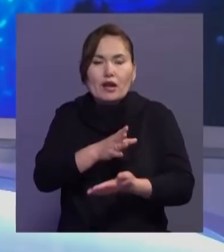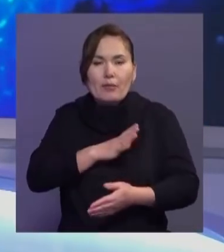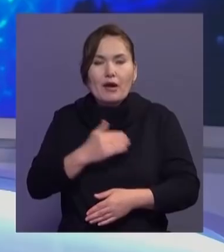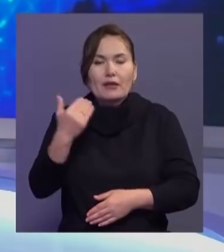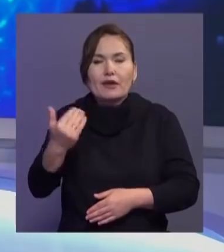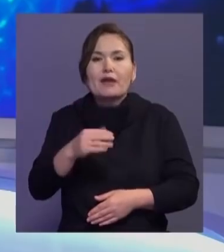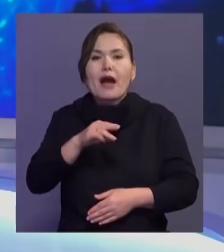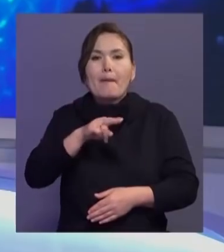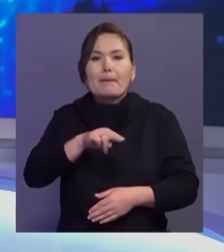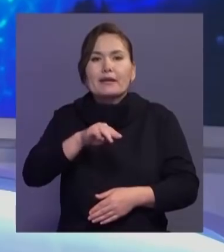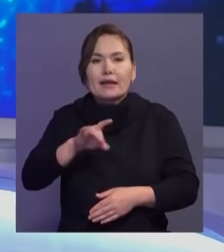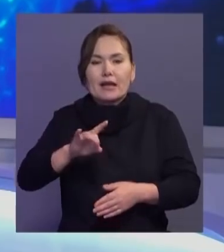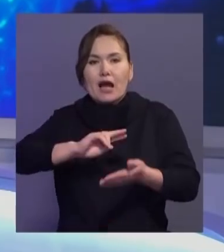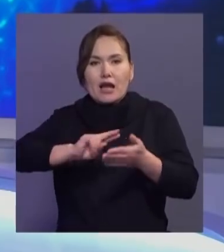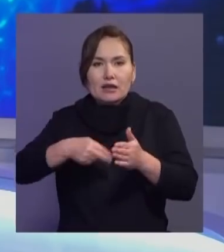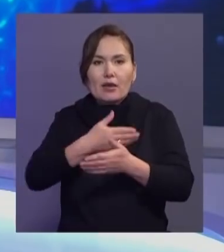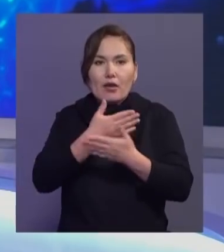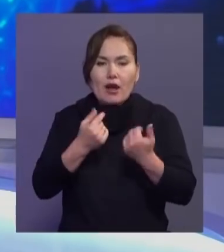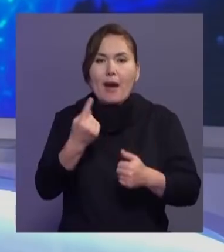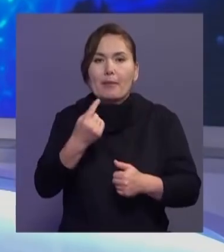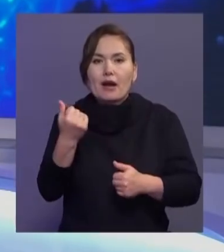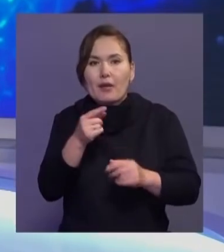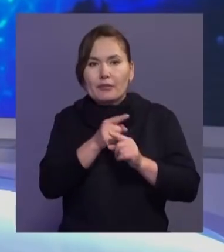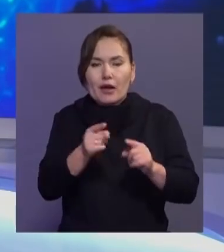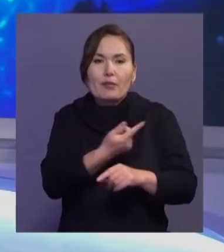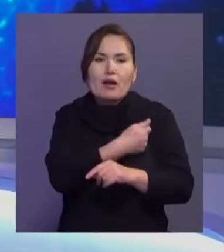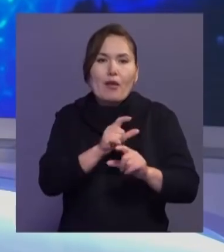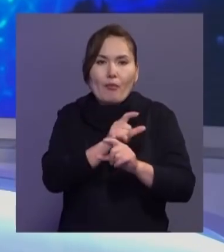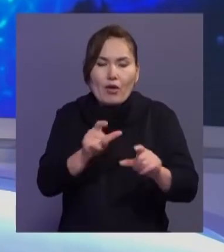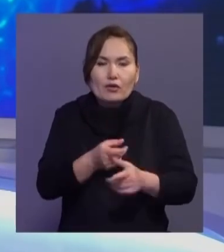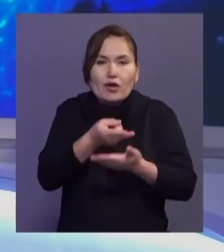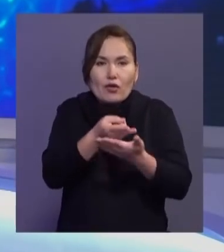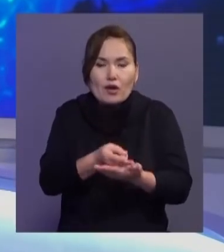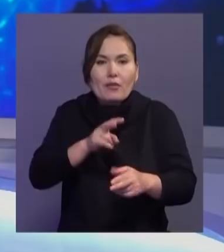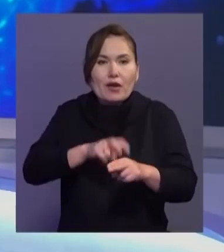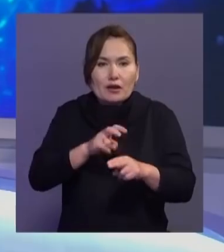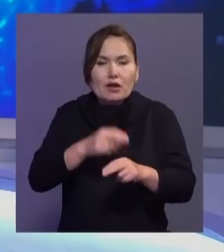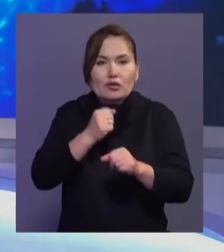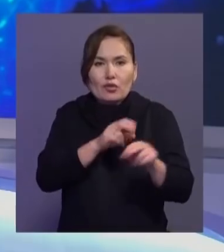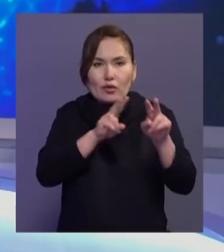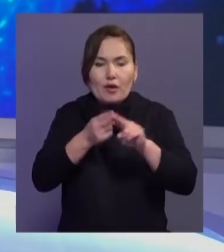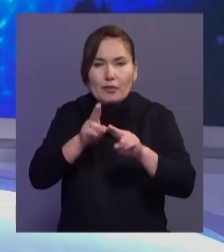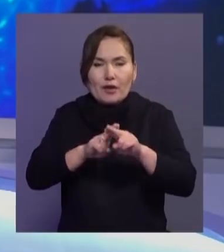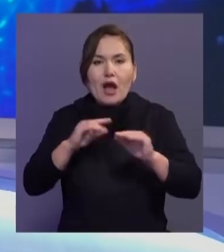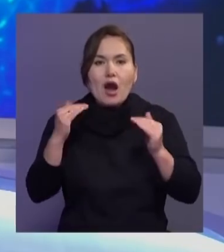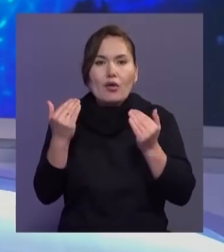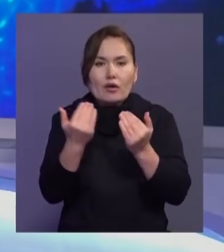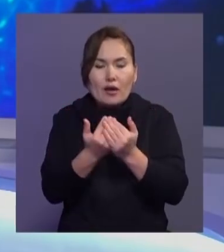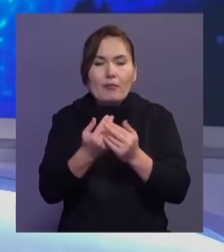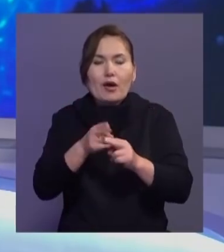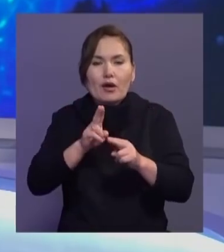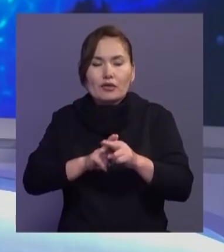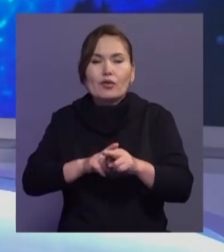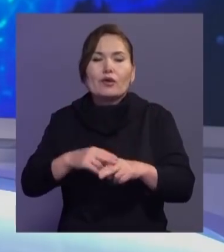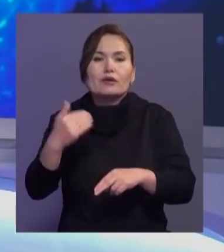қолында пұттайыр анықтама болмаған. Енді бір апта бойы статсанарда дәргерлердің бақылауында болады. Оқшалыу мерзімі бас санитарлық